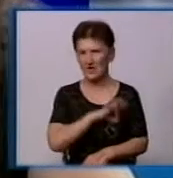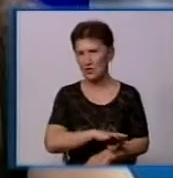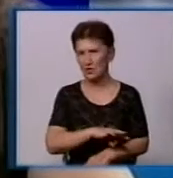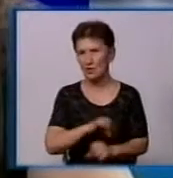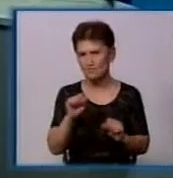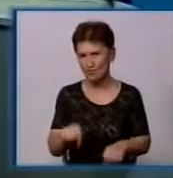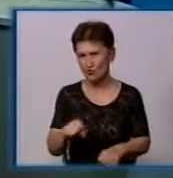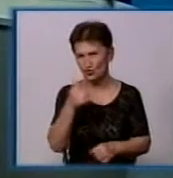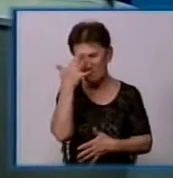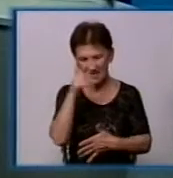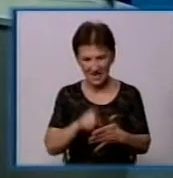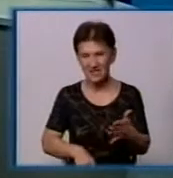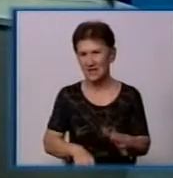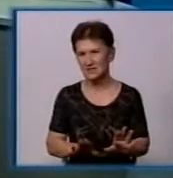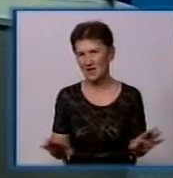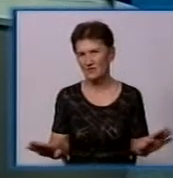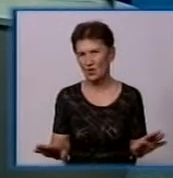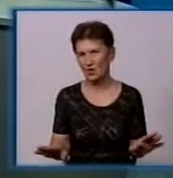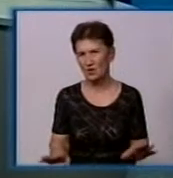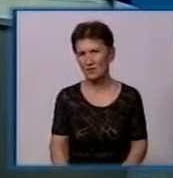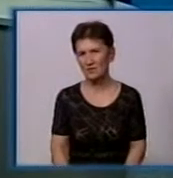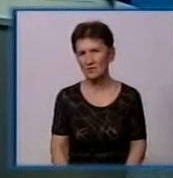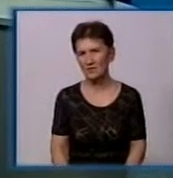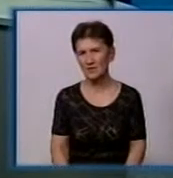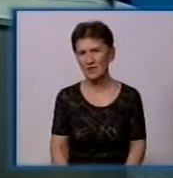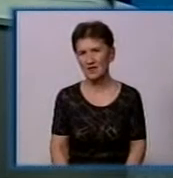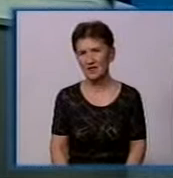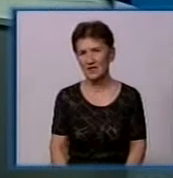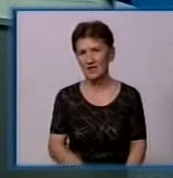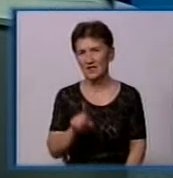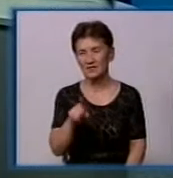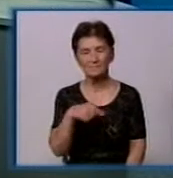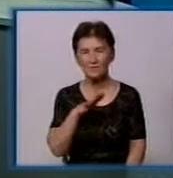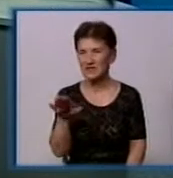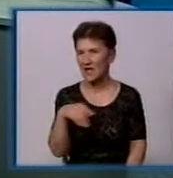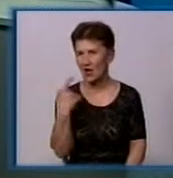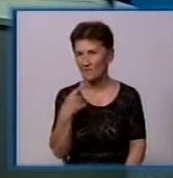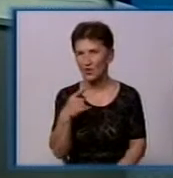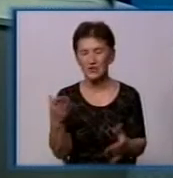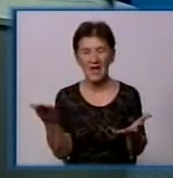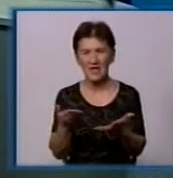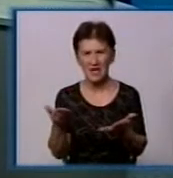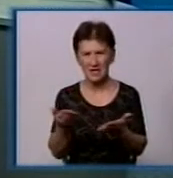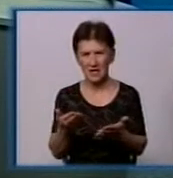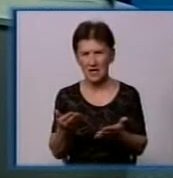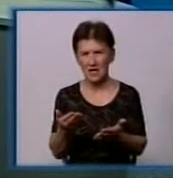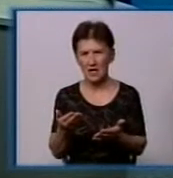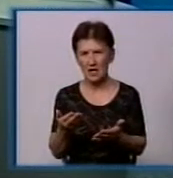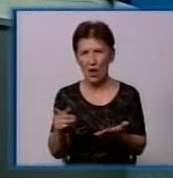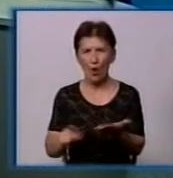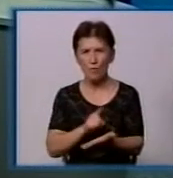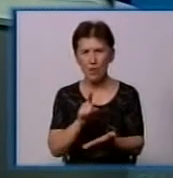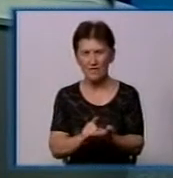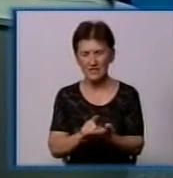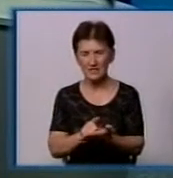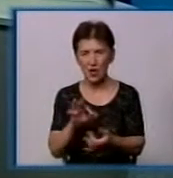наклеити контейнер, ну просто наклейки, але це працює. Новий закон про поводження з відходами не говорить, які обов'язки покладені на сортування сміття на громадян, він про